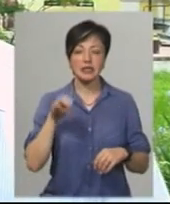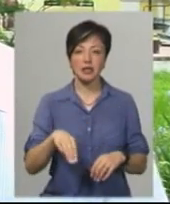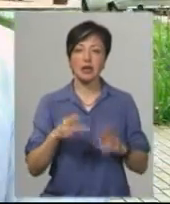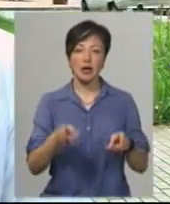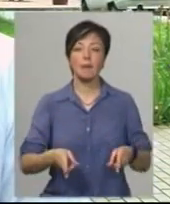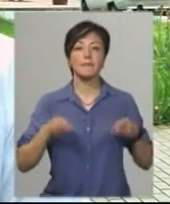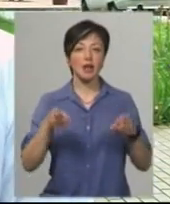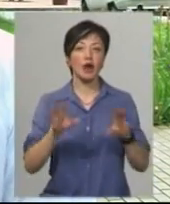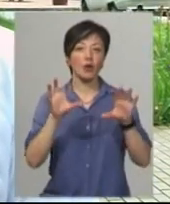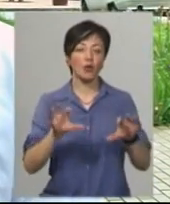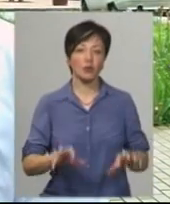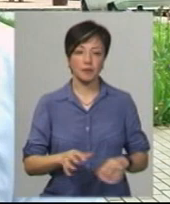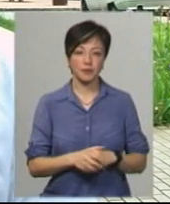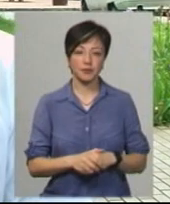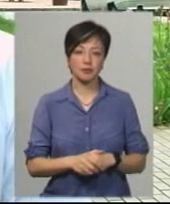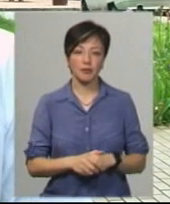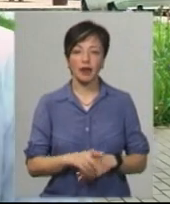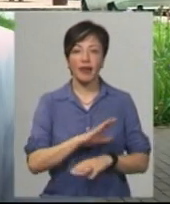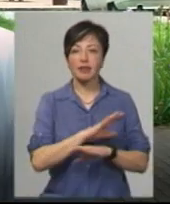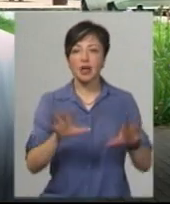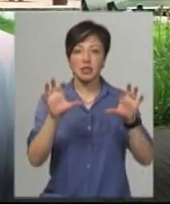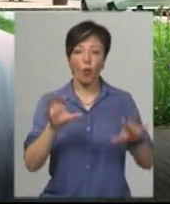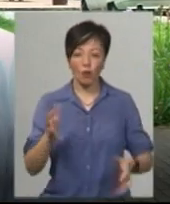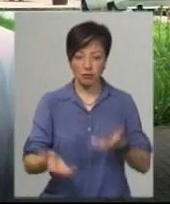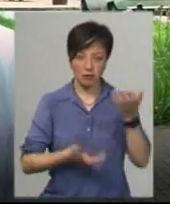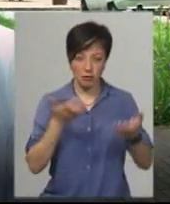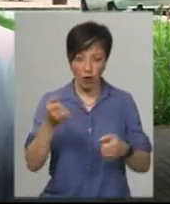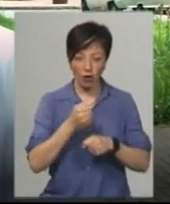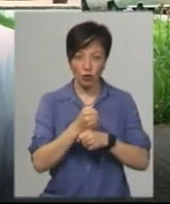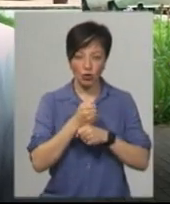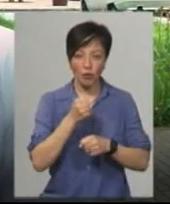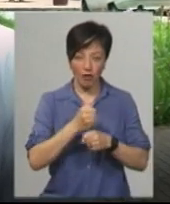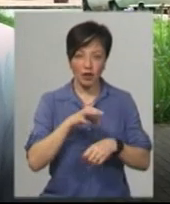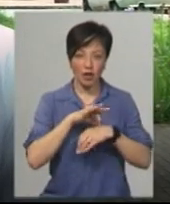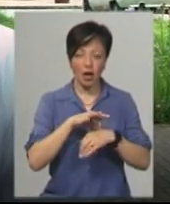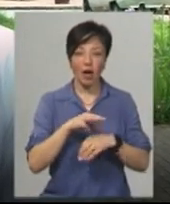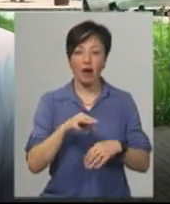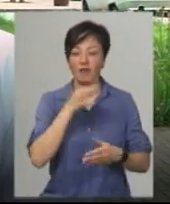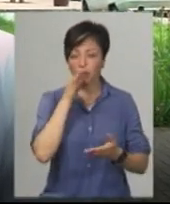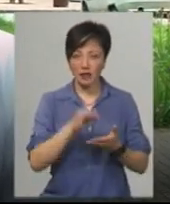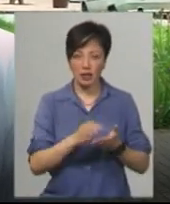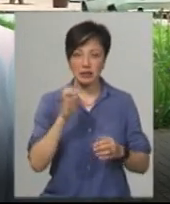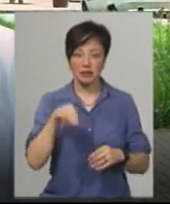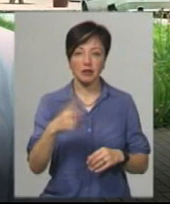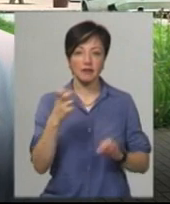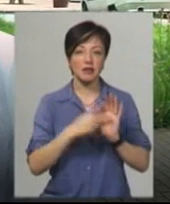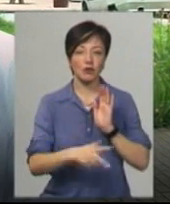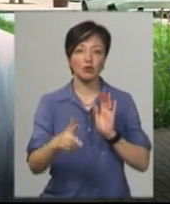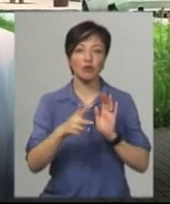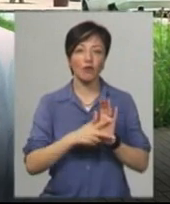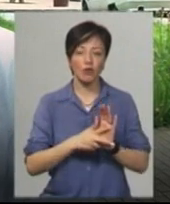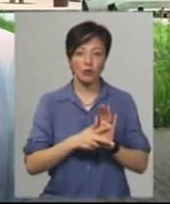кодексу України. За незаконне проведення розкопок передбачена відповідальність, зокрема, статей 298